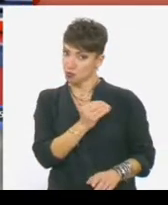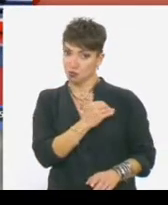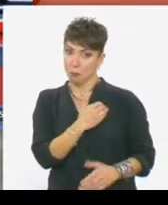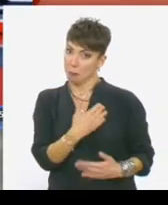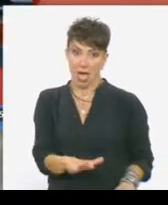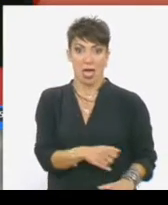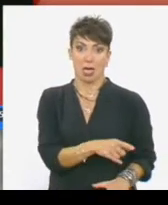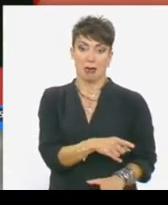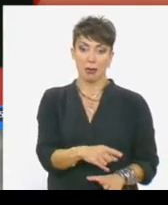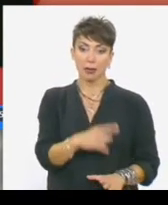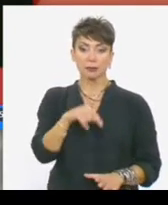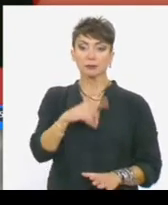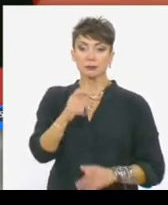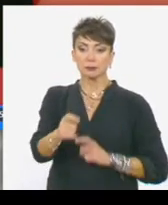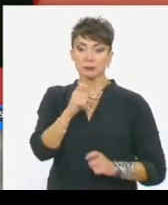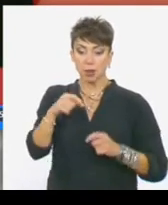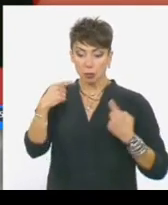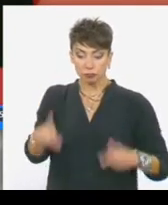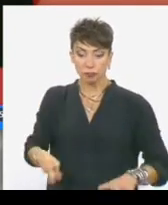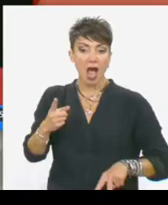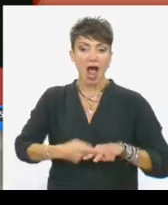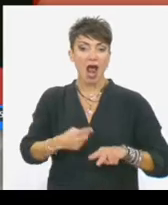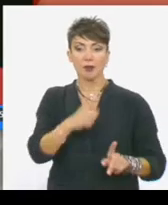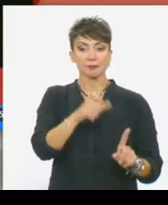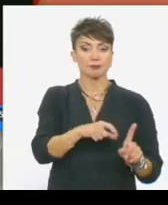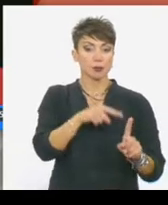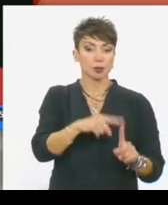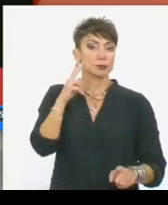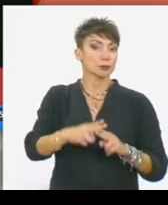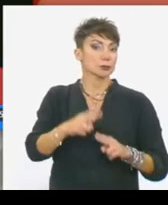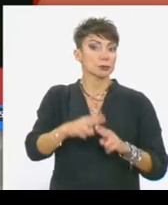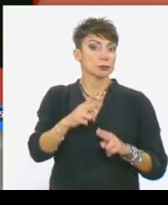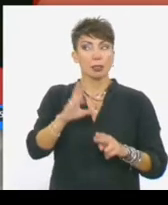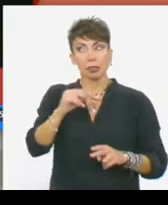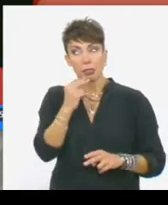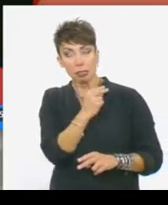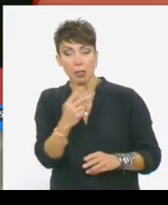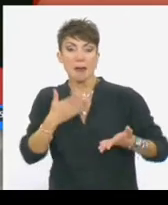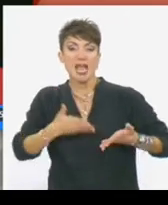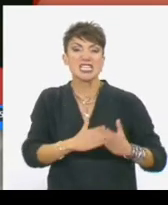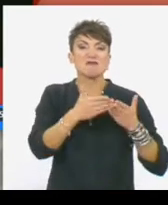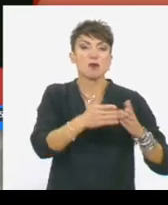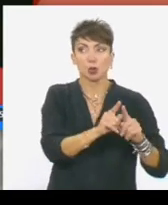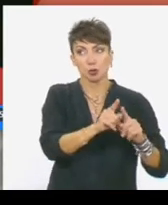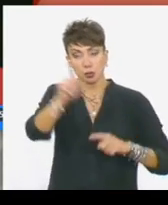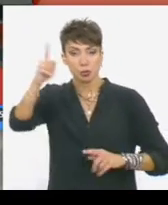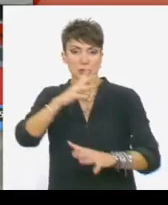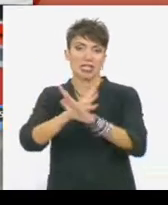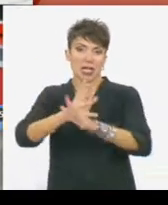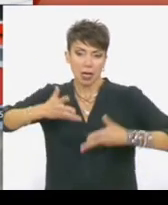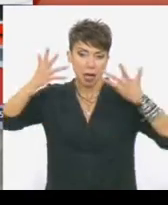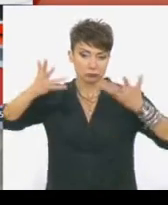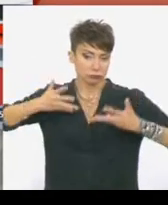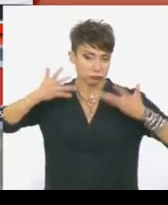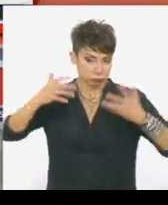που μιλά αποκλειστικά στον ΑΑ είναι βασικός μάρτυρας στην υπόθεση της Κιβωτού, η οποία βρίσκεται στο μικροσκόπιο των εισαγγελικών αρχών.